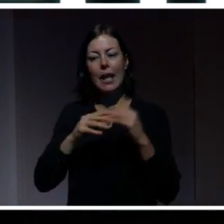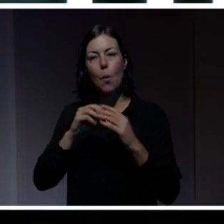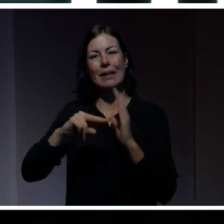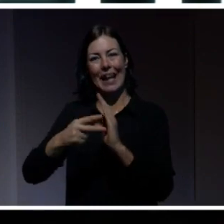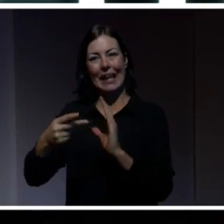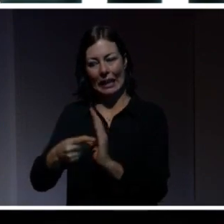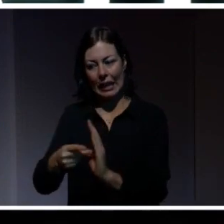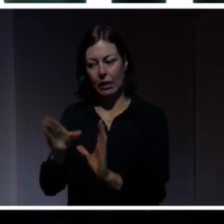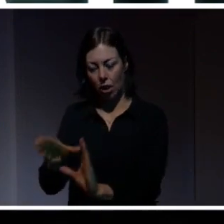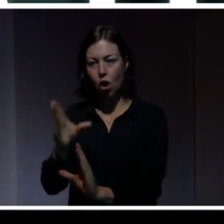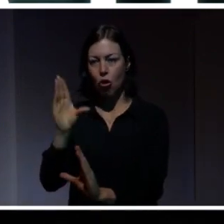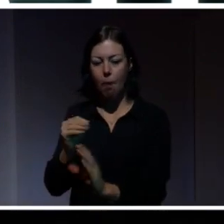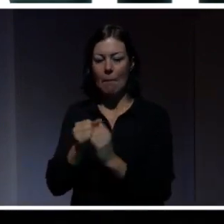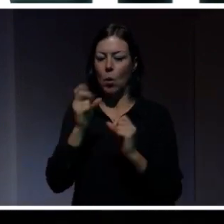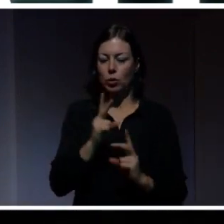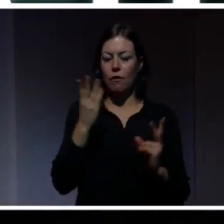samhället som vi vill ha.